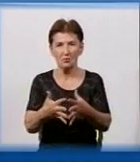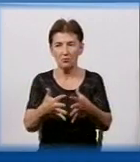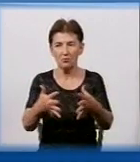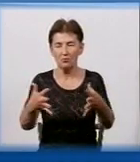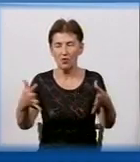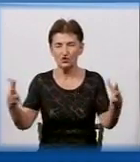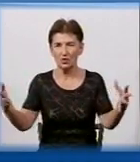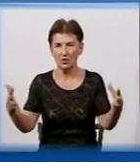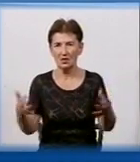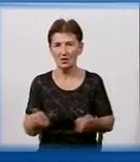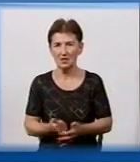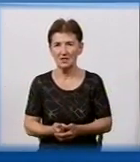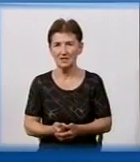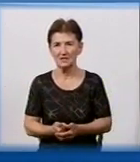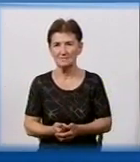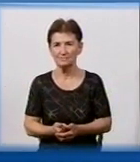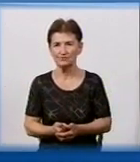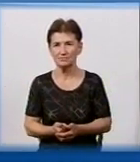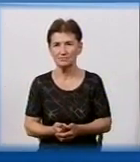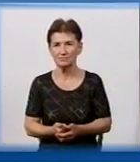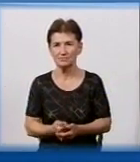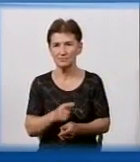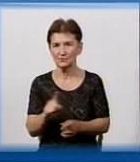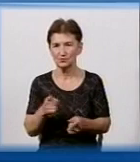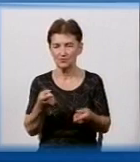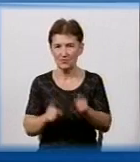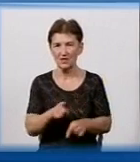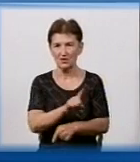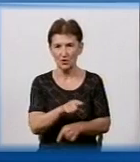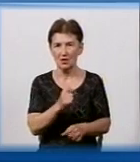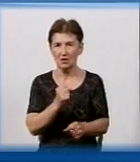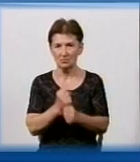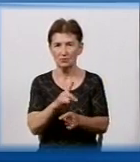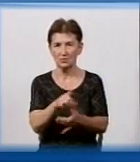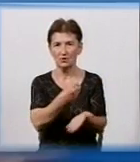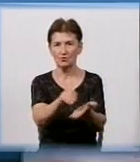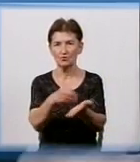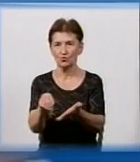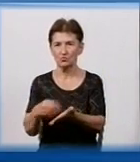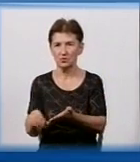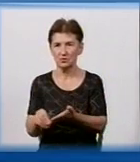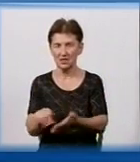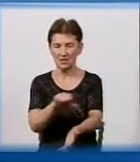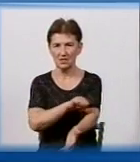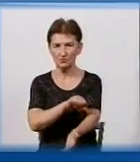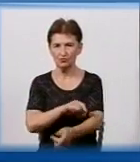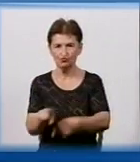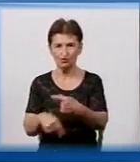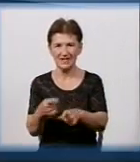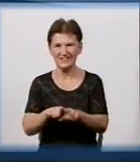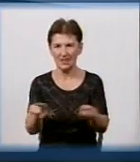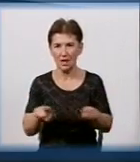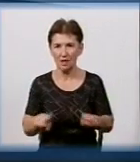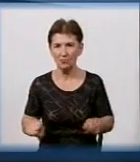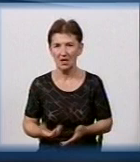говорити так. Тобто, що реклама ця працює, і справді її купують ці наркотичні речовини через рекламу? Ну